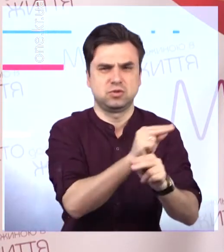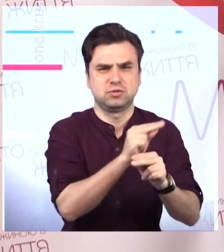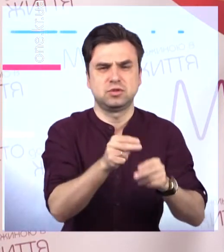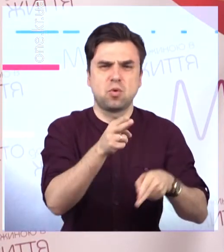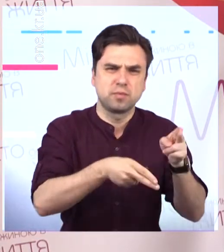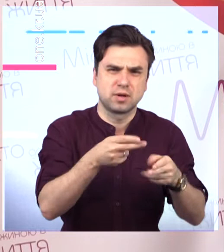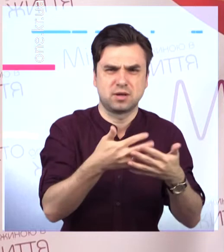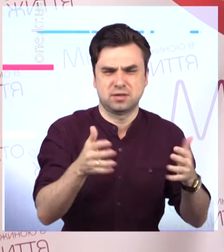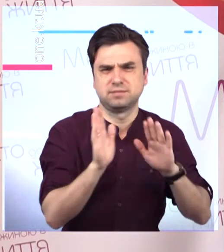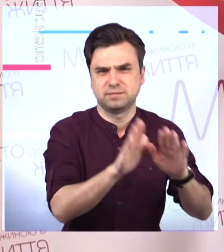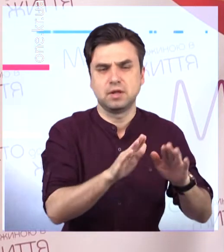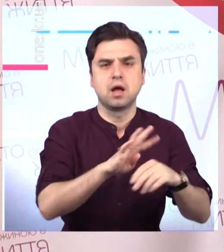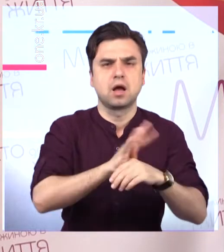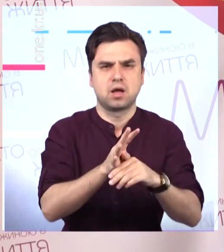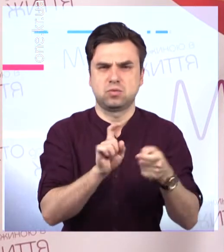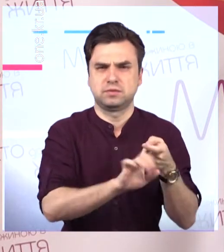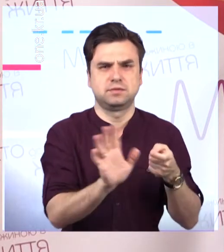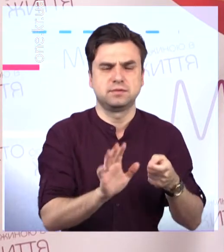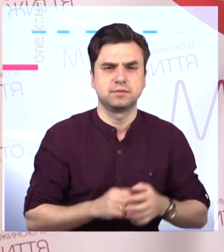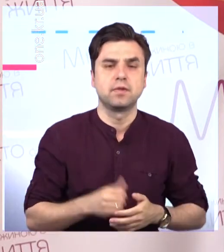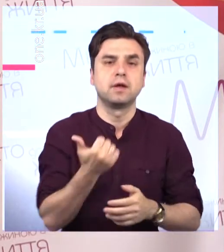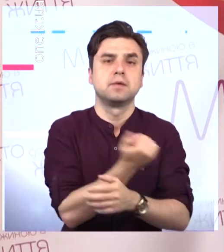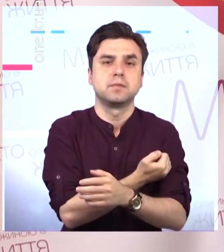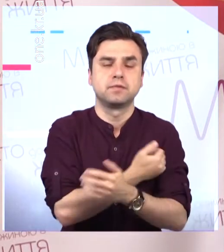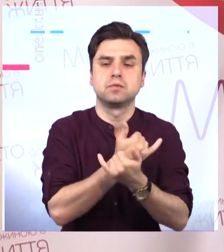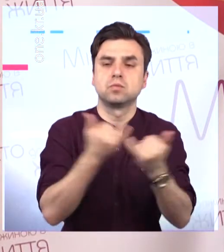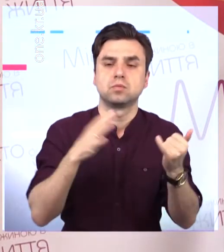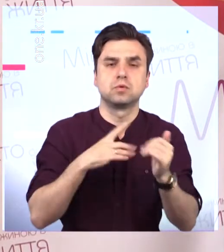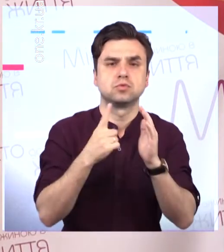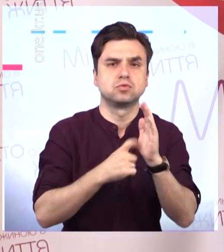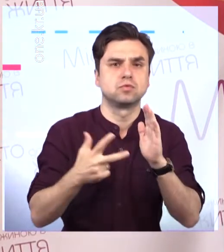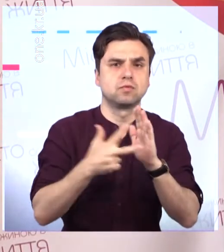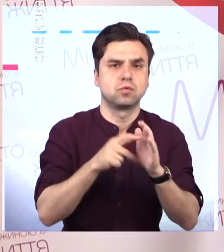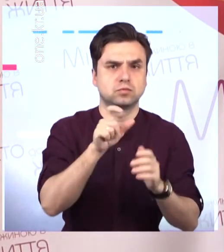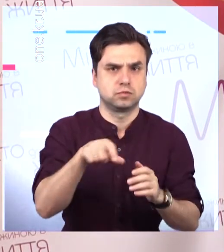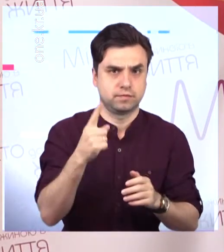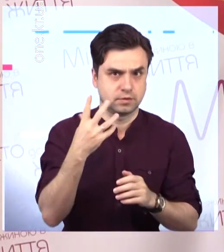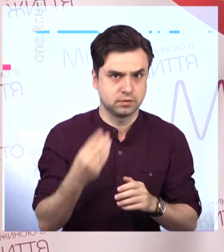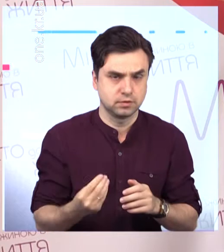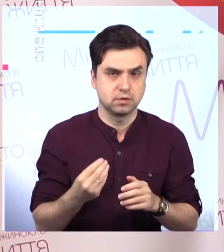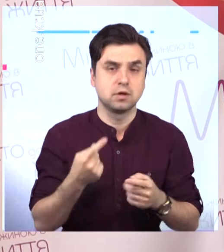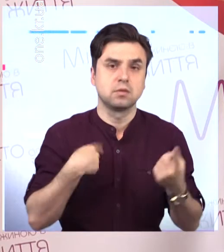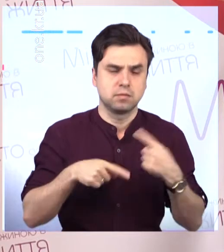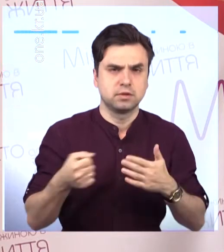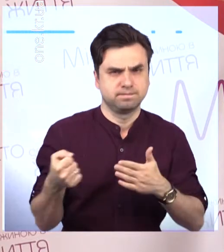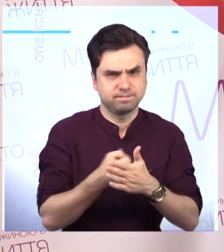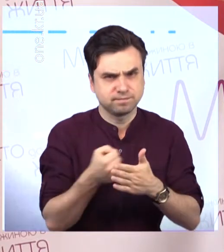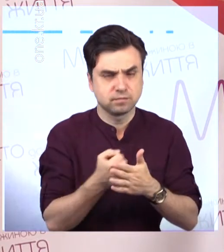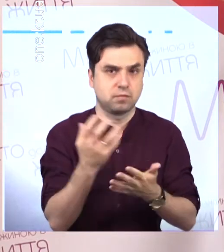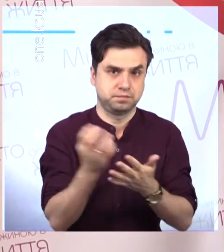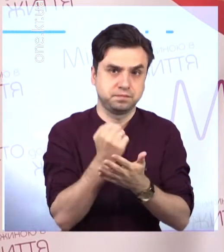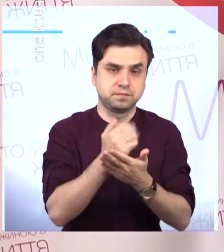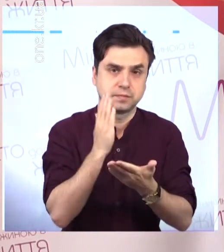вакцинації всіх желаючих. Вакцинировано дополнительно 698 чоловік. Друзі, ми боремося і результати є. Але